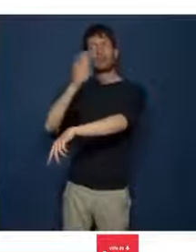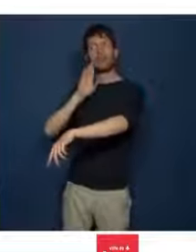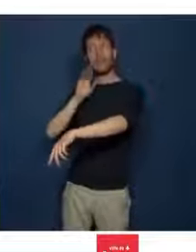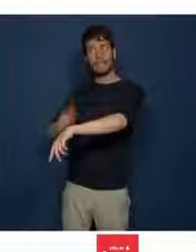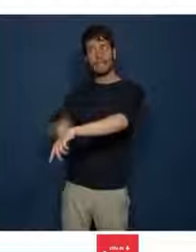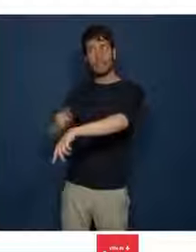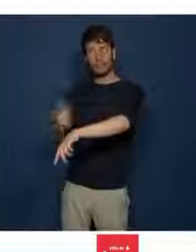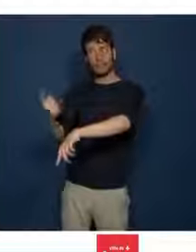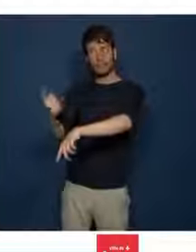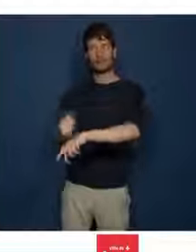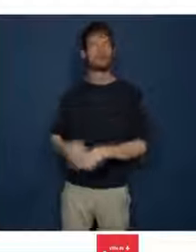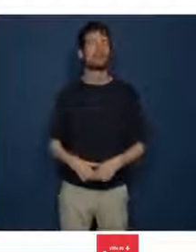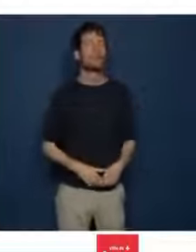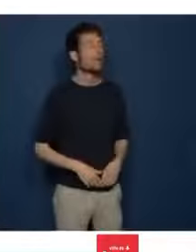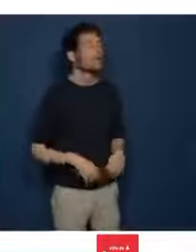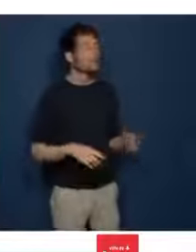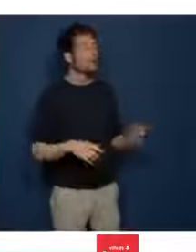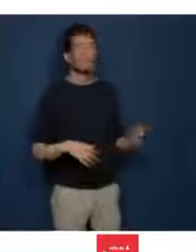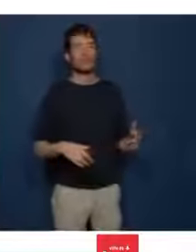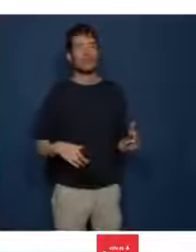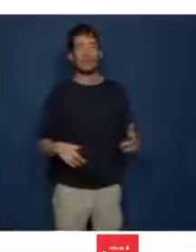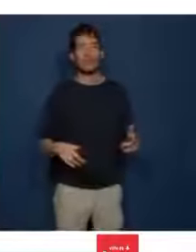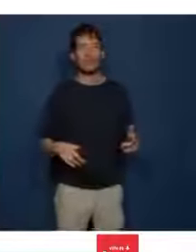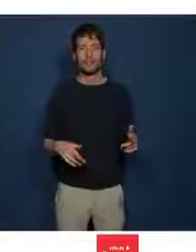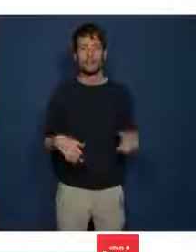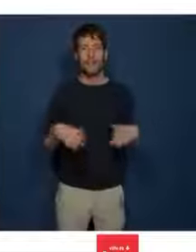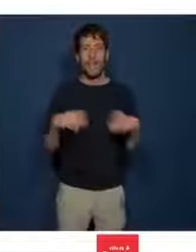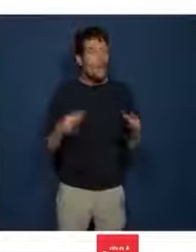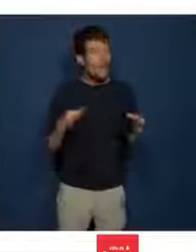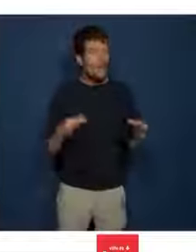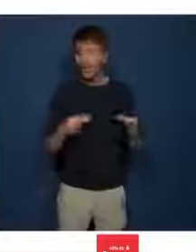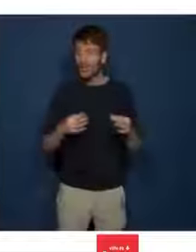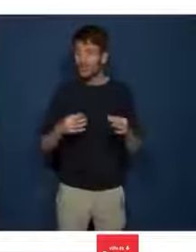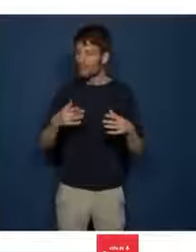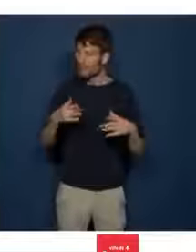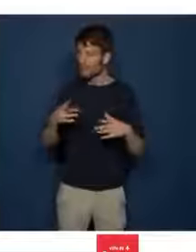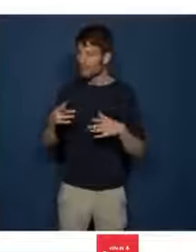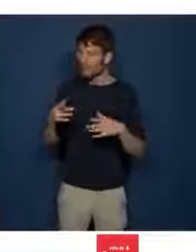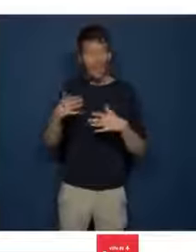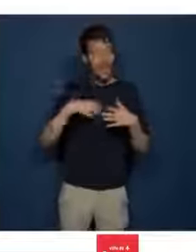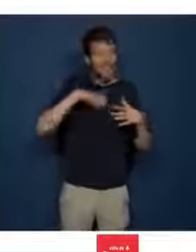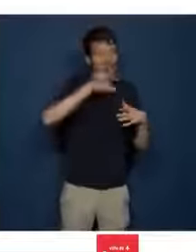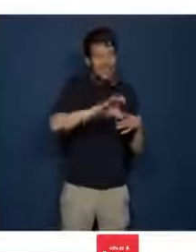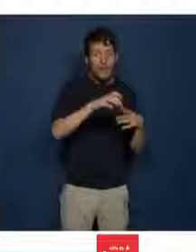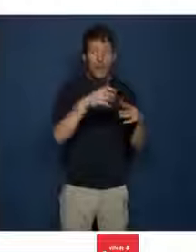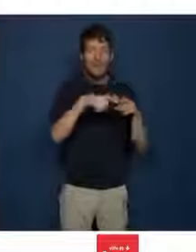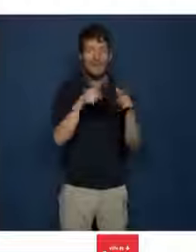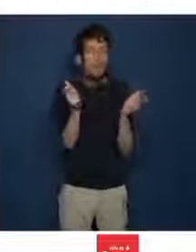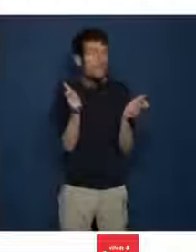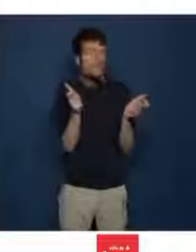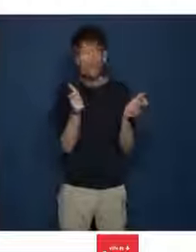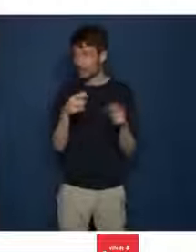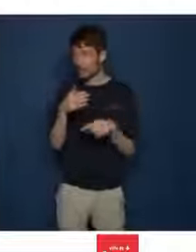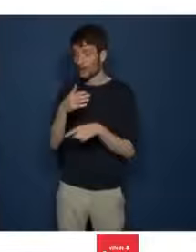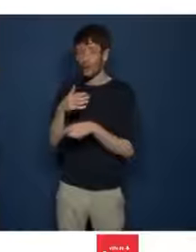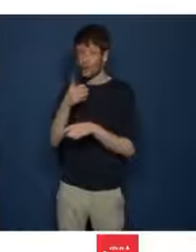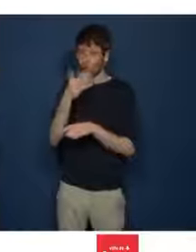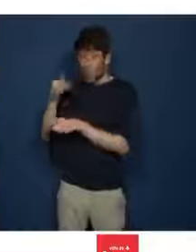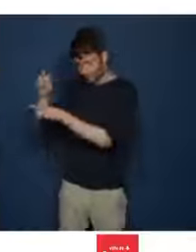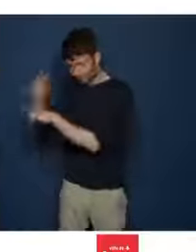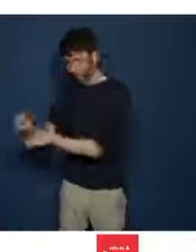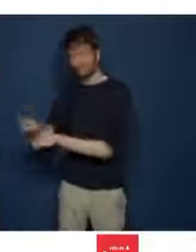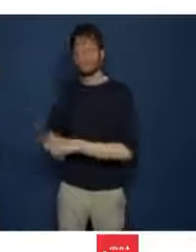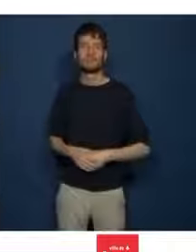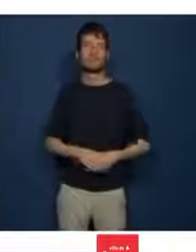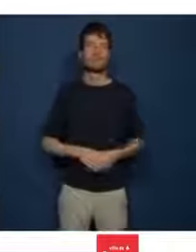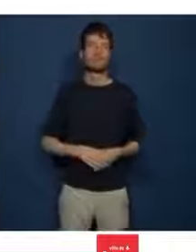Plutôt que de l'exposer aux appétits financiers d'investissement immobilier. Je n pas compris. Aussi difficile que puisse être le dialogue